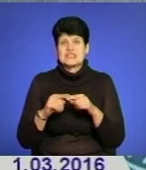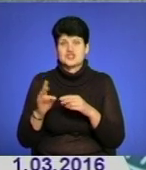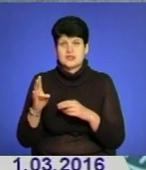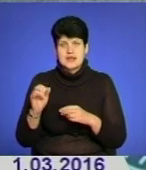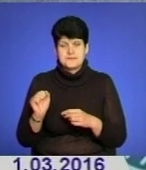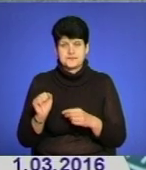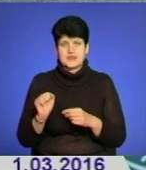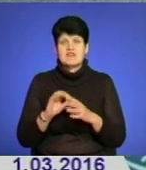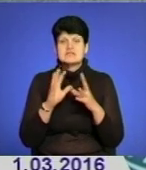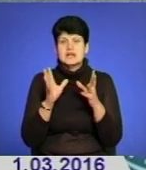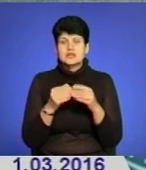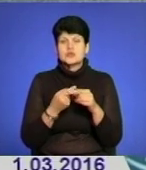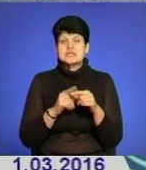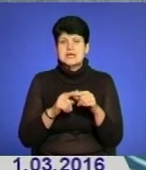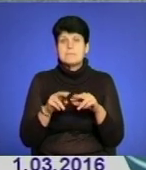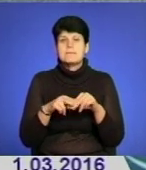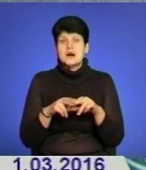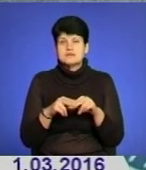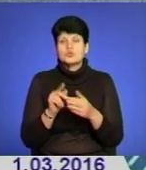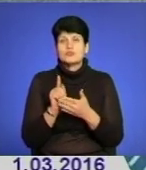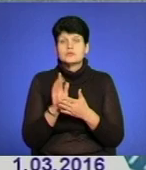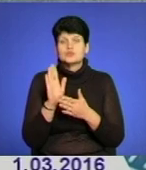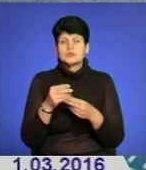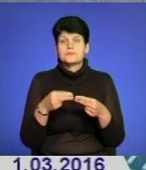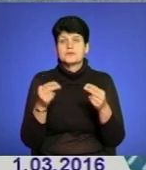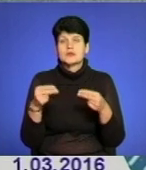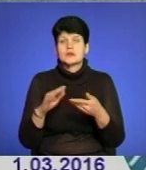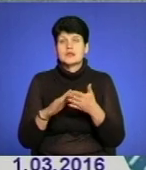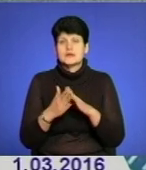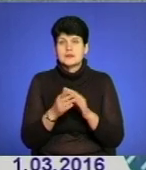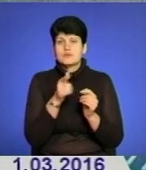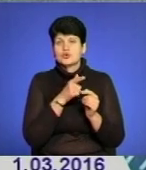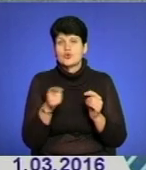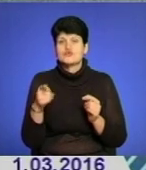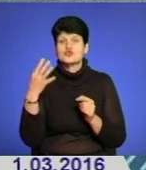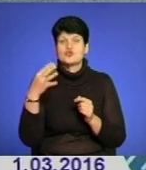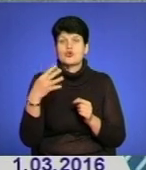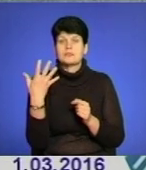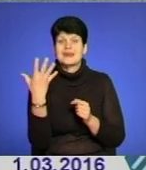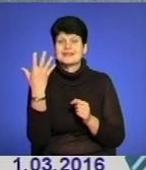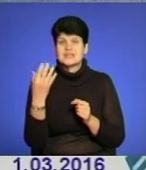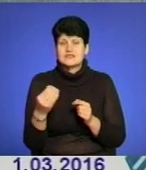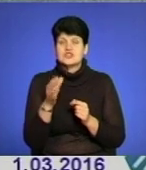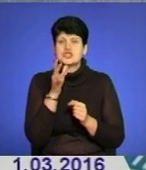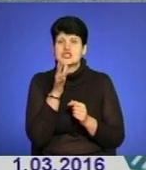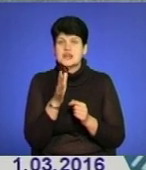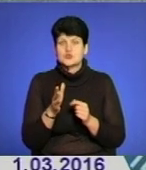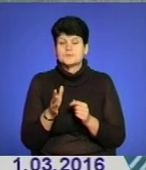Взагалі-то такий паспорт бюджетної програми повинен бути укладений упродовж 45 днів з часу